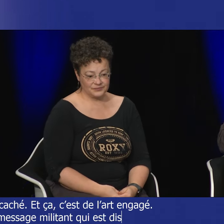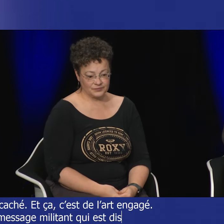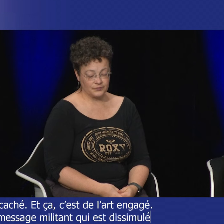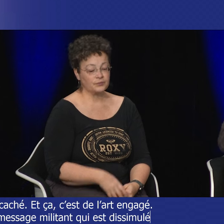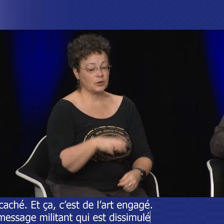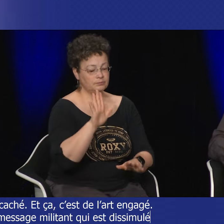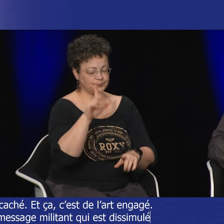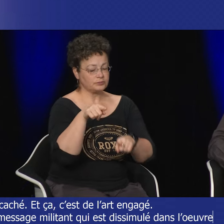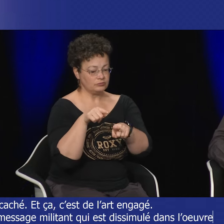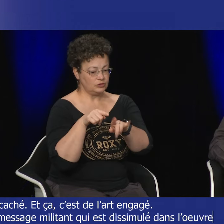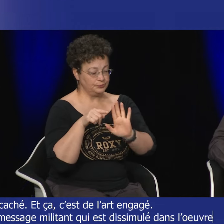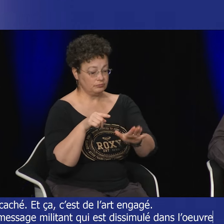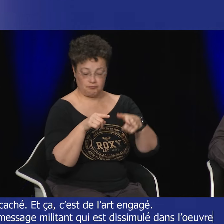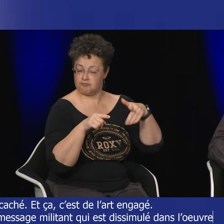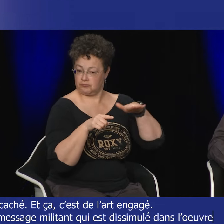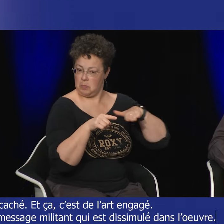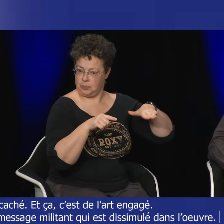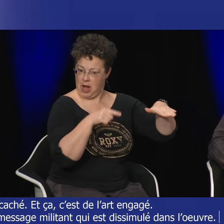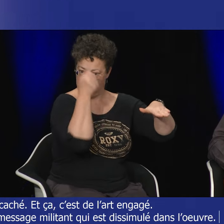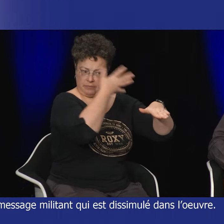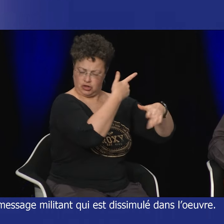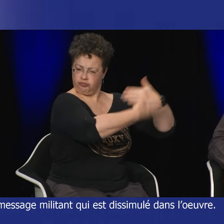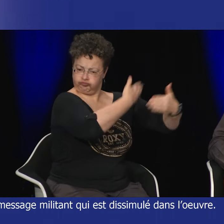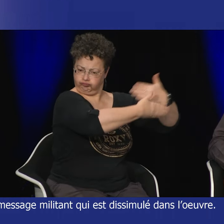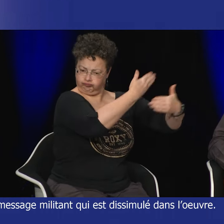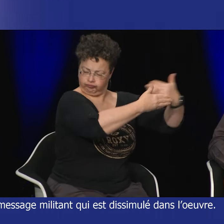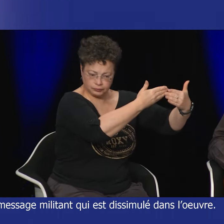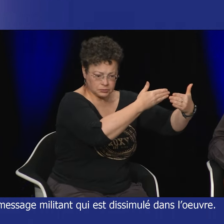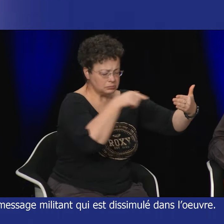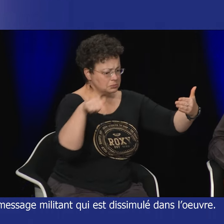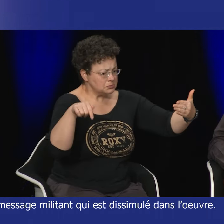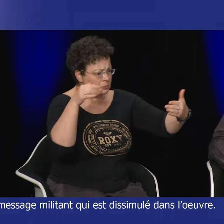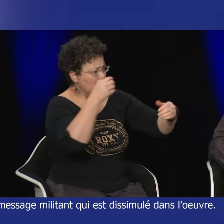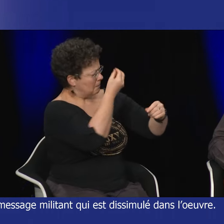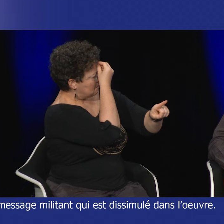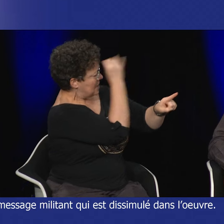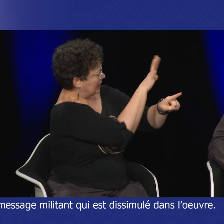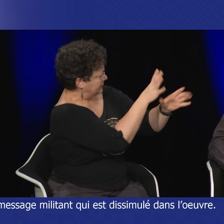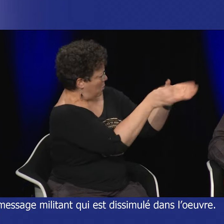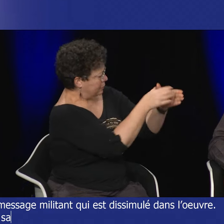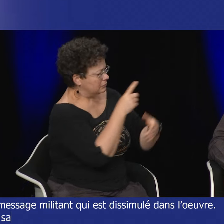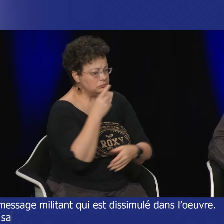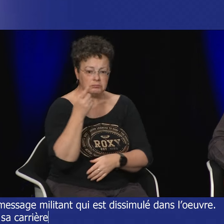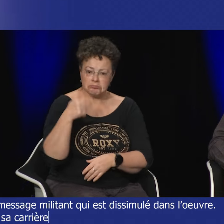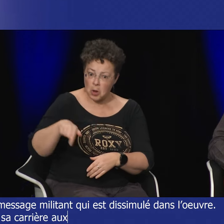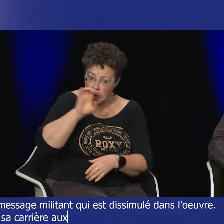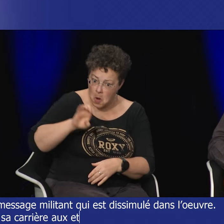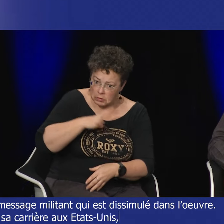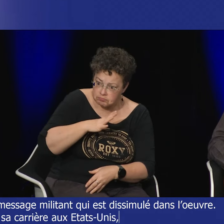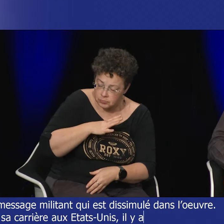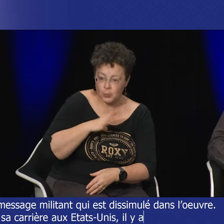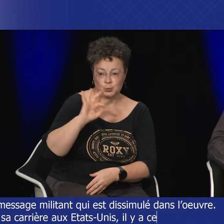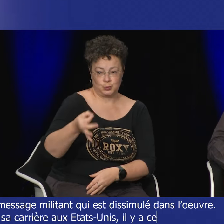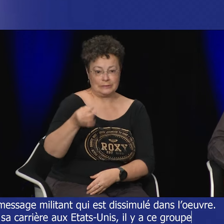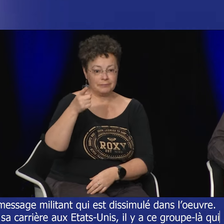'oeuvre tu peux revenir en arrière oui ça voilà alors elle a fait sa carrière aux Etats-Unis il y a ce